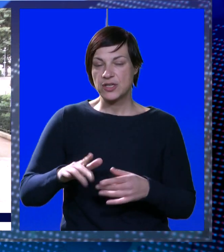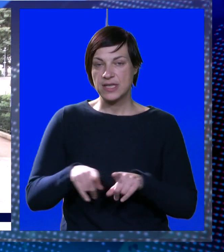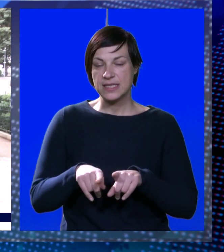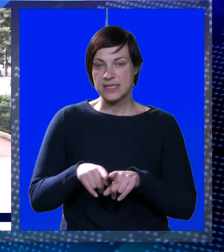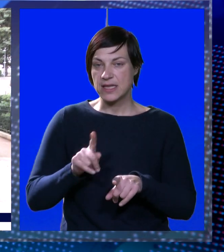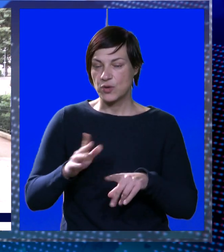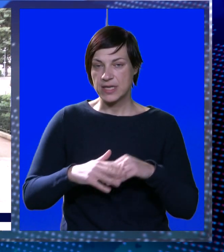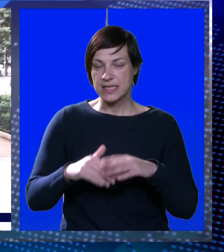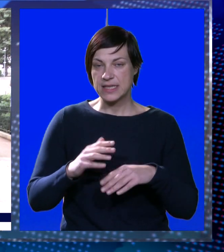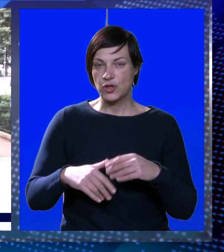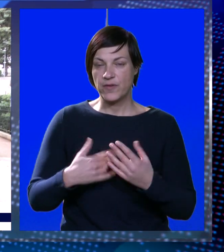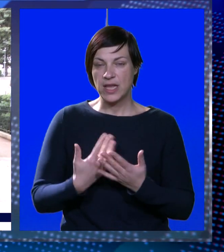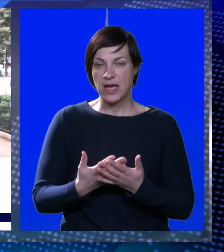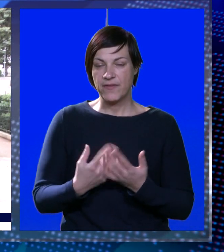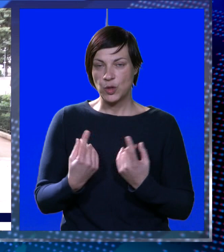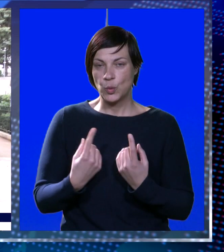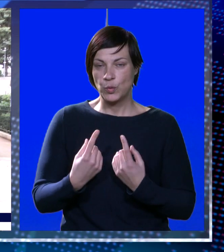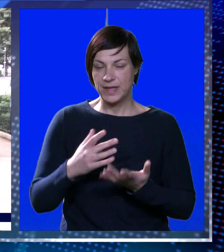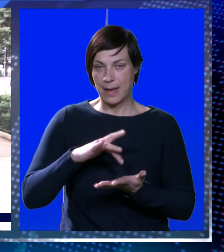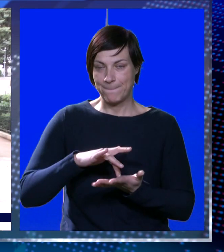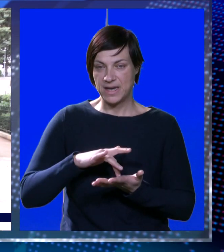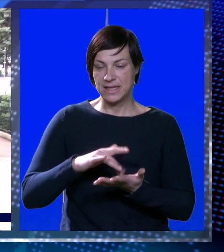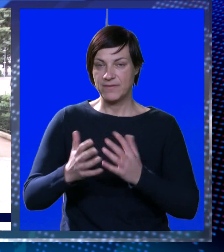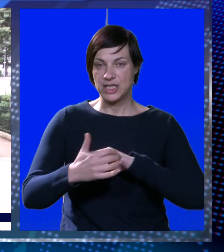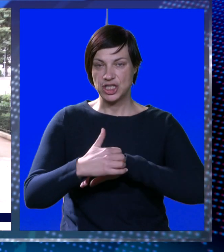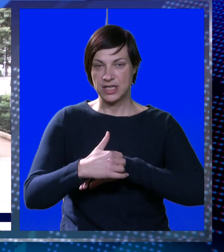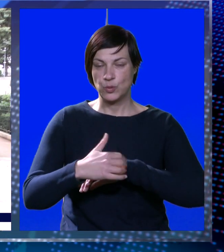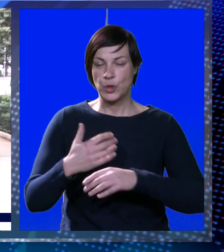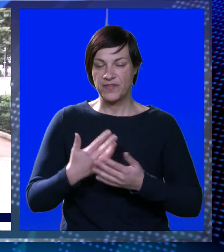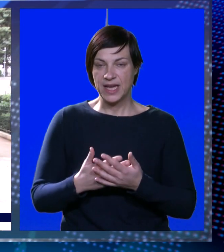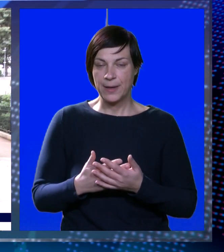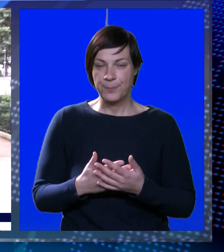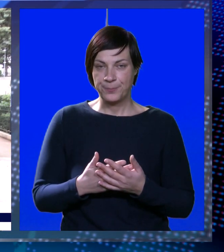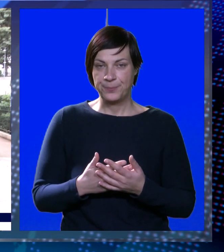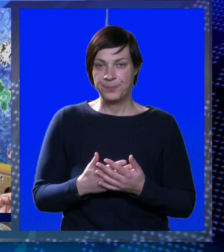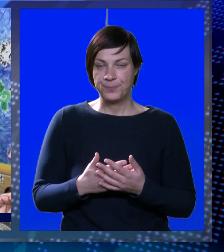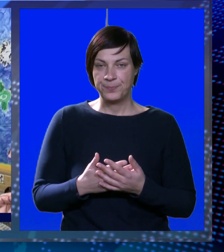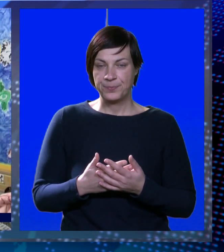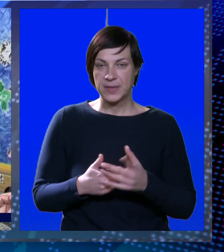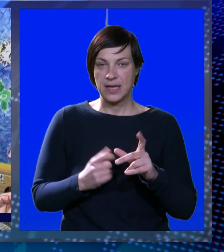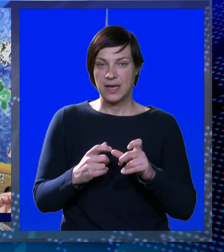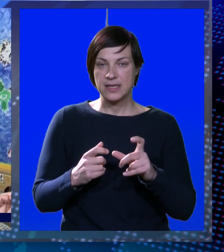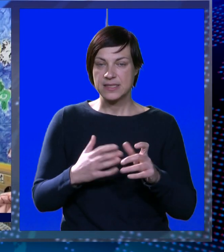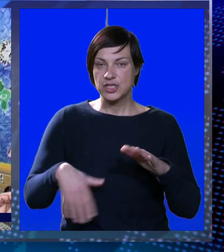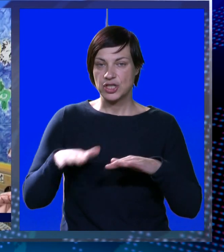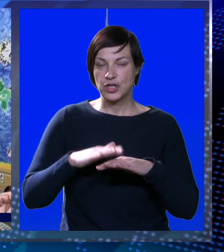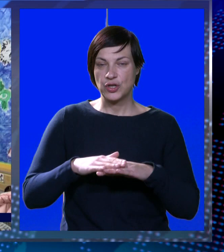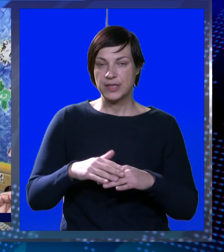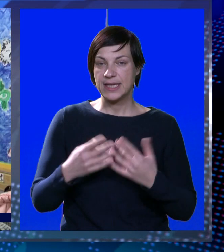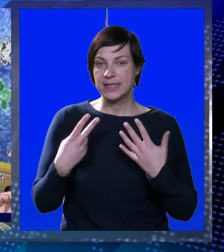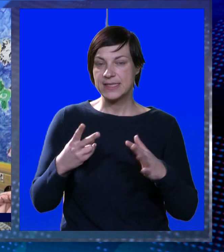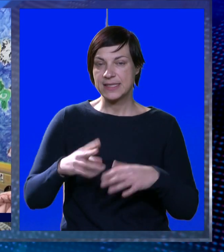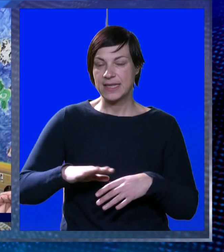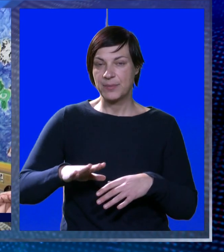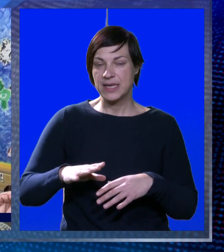šestoro djece isto koje ne zadovoljavaju kriteriji prebivališta na području grada Dubrovnika. Lasić dodaje i